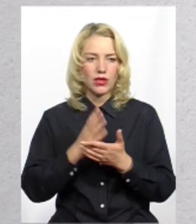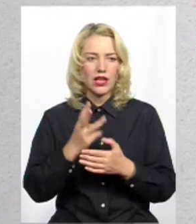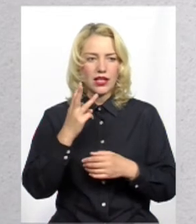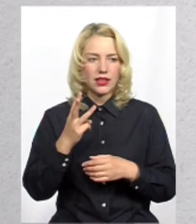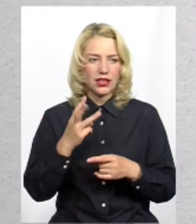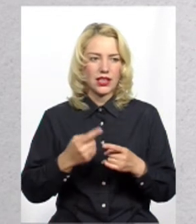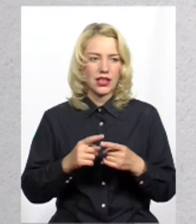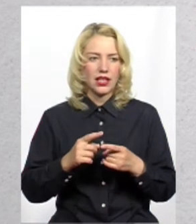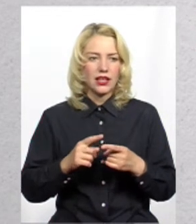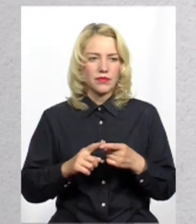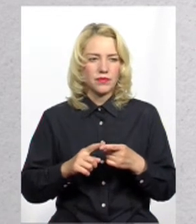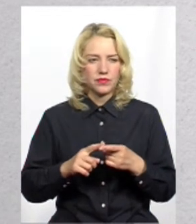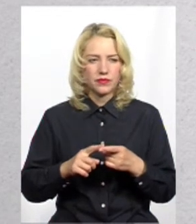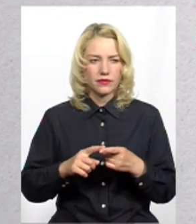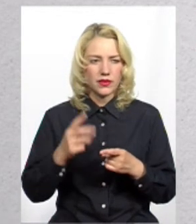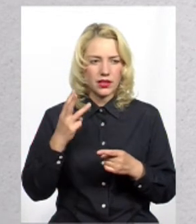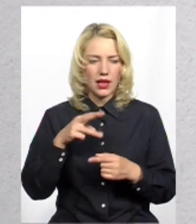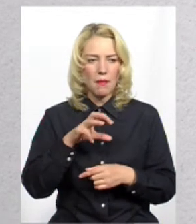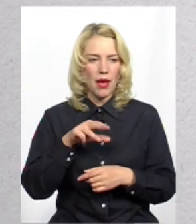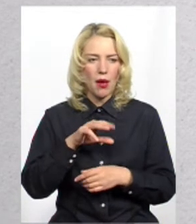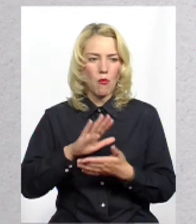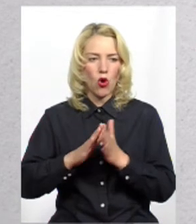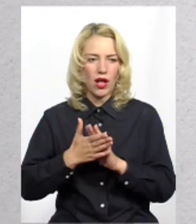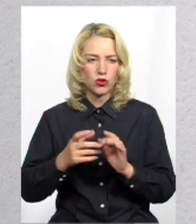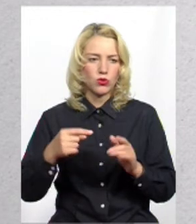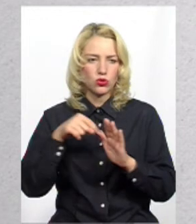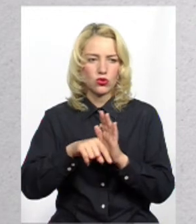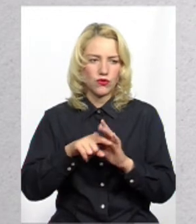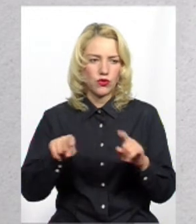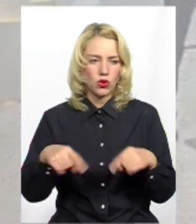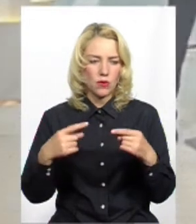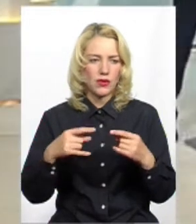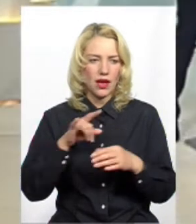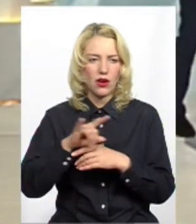відновлення аеропорту. Як вважаєте, цього достатньо? Чи що слід робити ще далі?